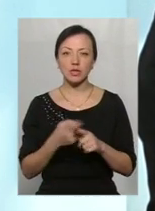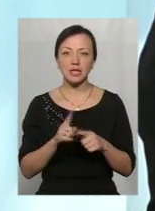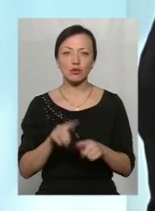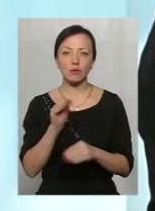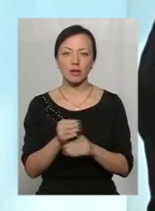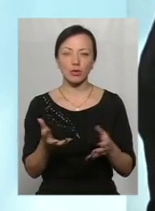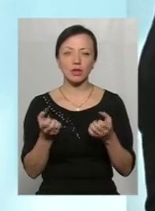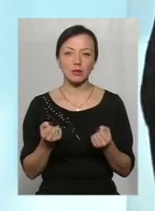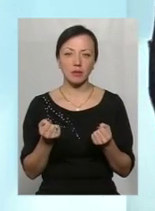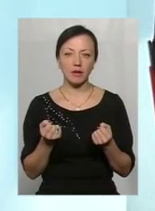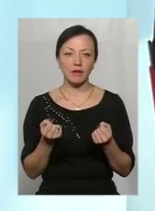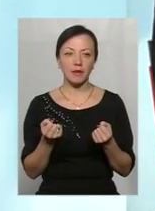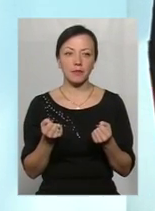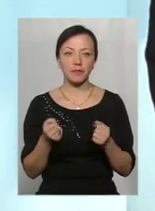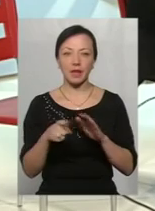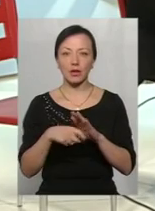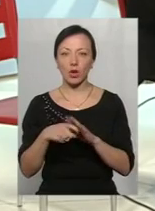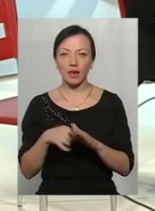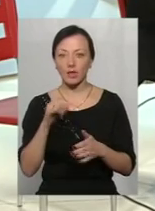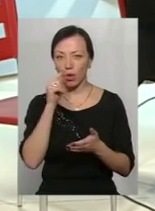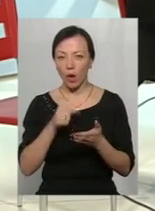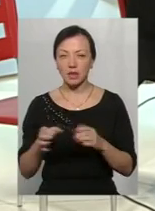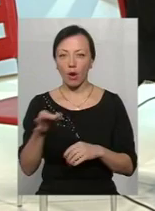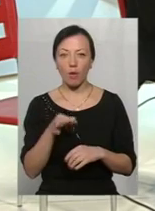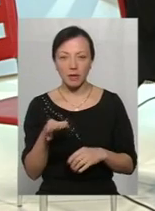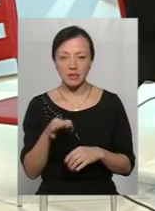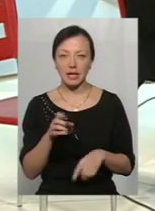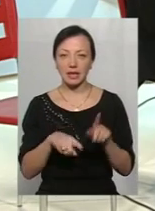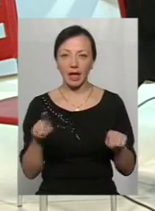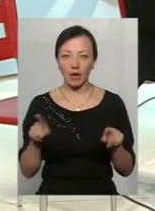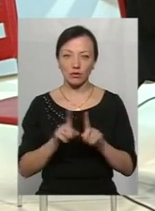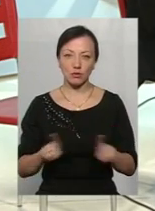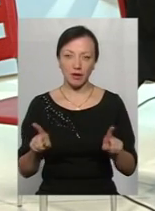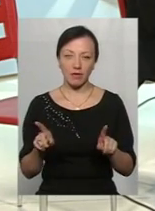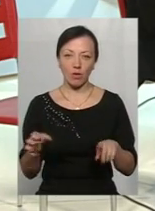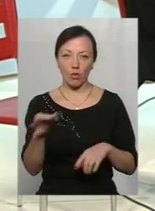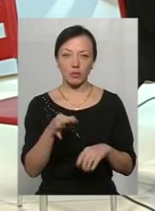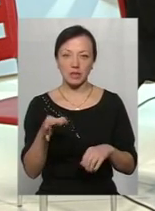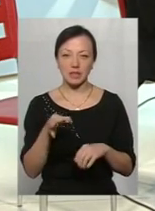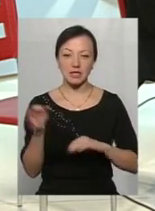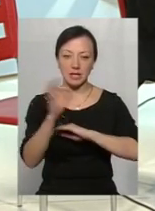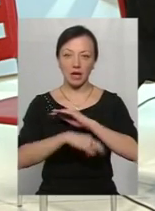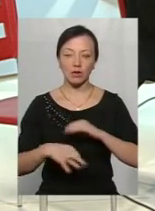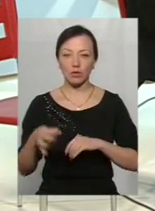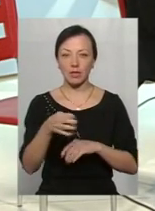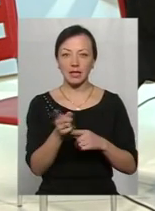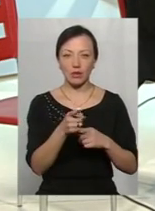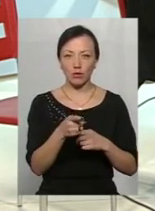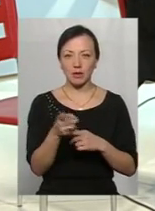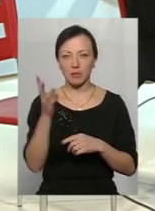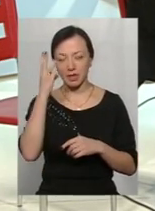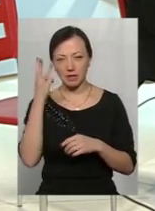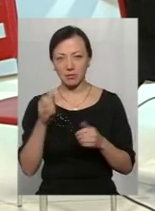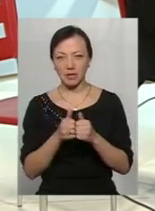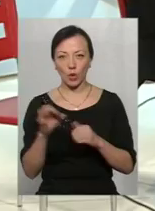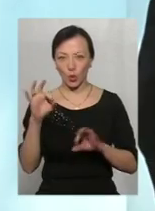субвенції отримав Донецька і Луганська область, деякі, особливо, області Західного регіону, Тернопільська, Хмельницька,